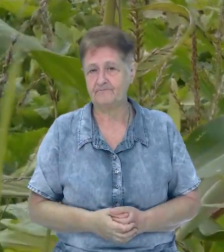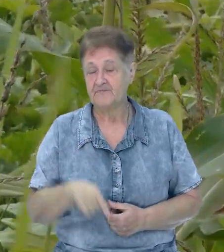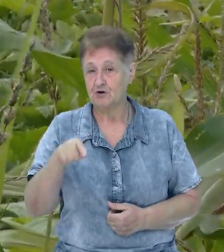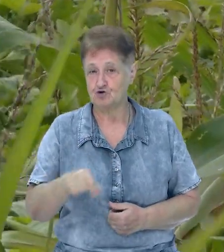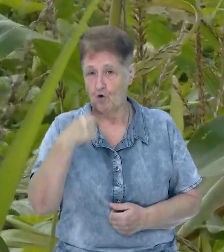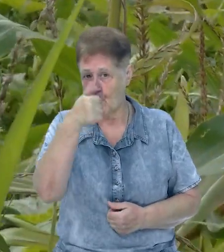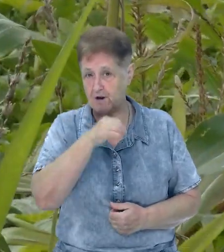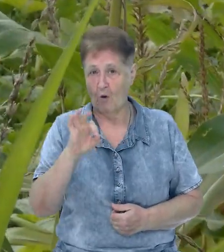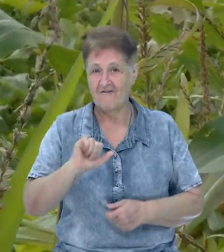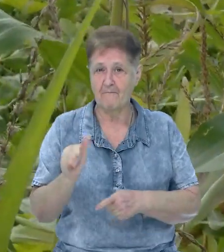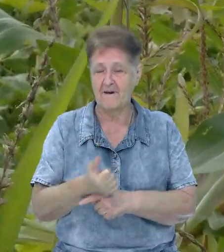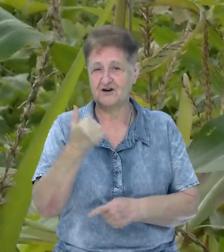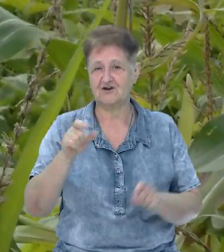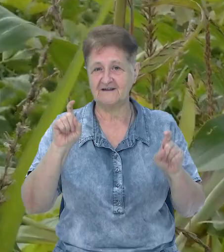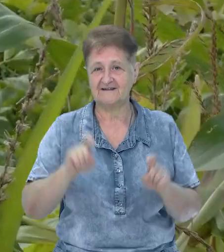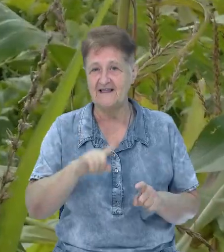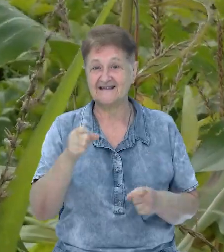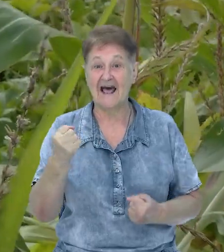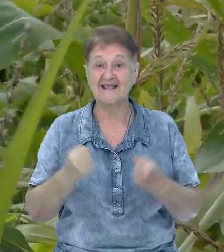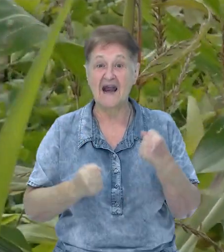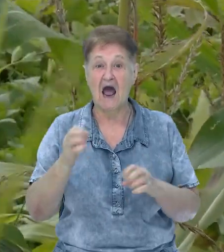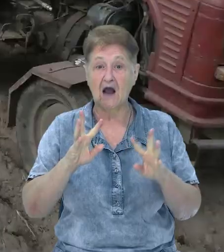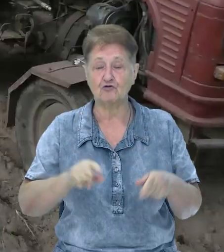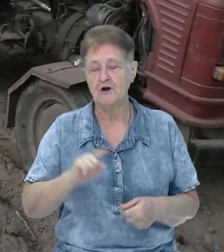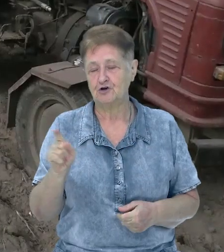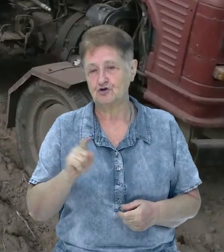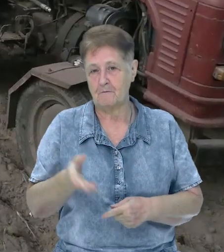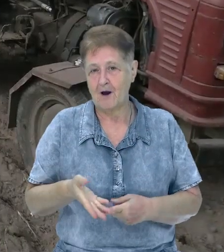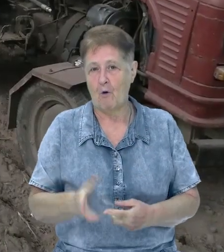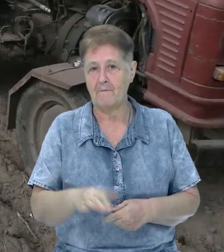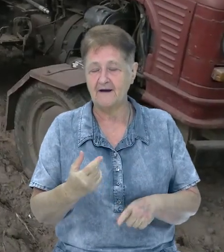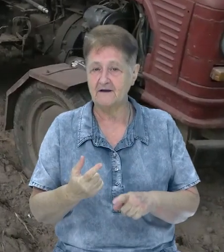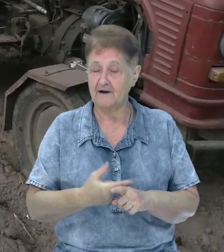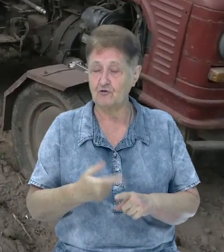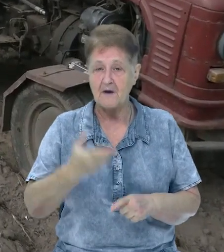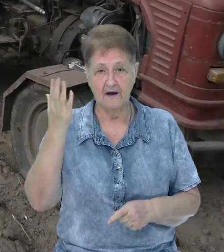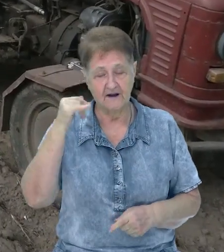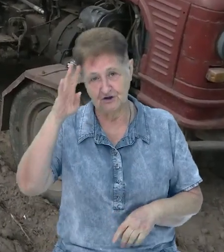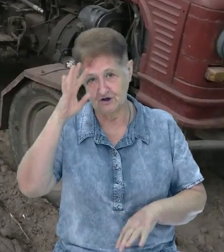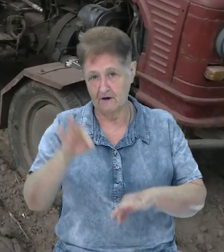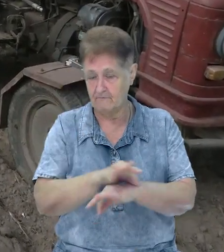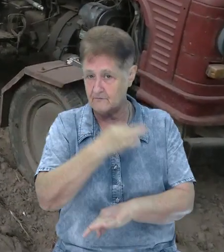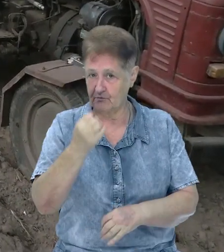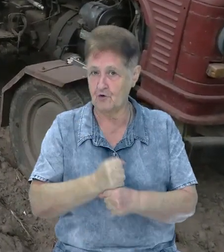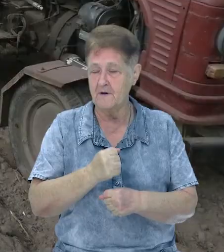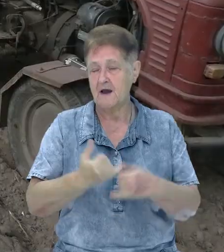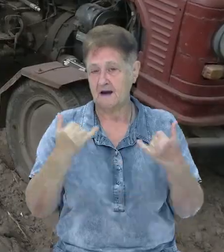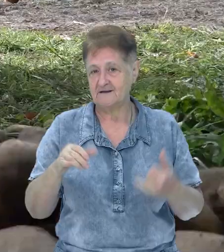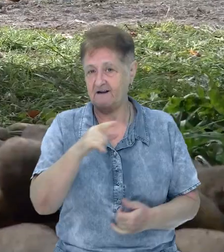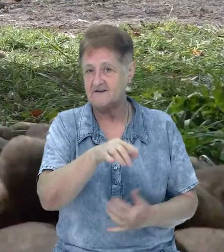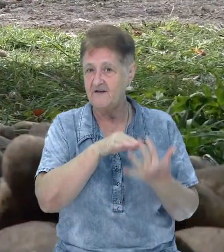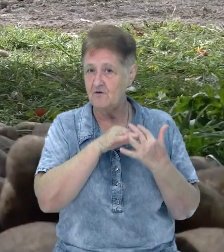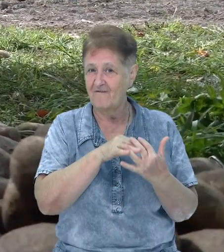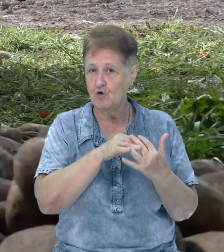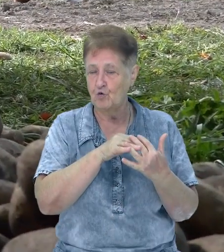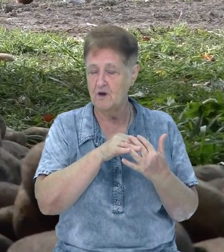Цьогоріч Олена вперше сіла за кермотрактора, щоб копати картоплю. Раніше це робив чоловік. Зараз він воює на Запорізькому напрямку.